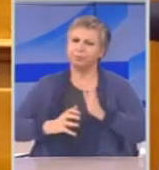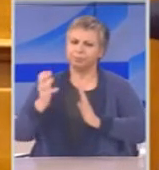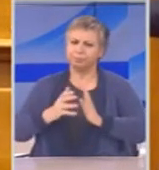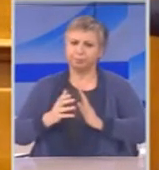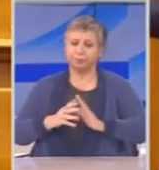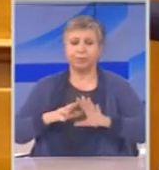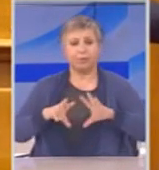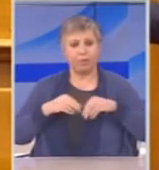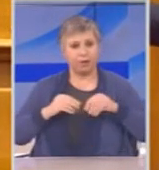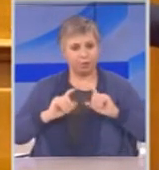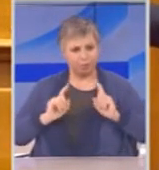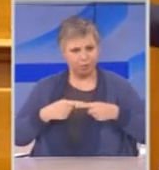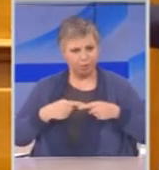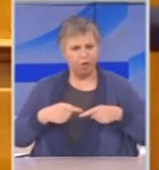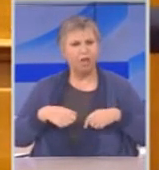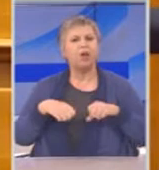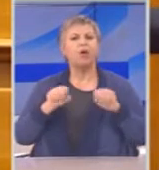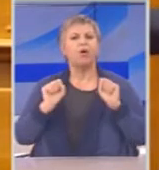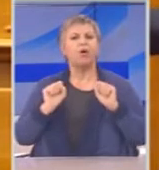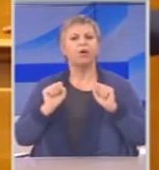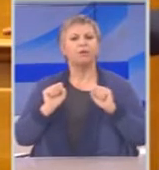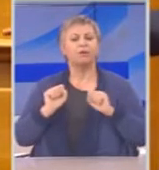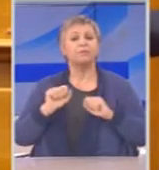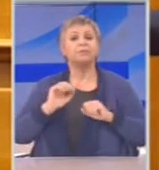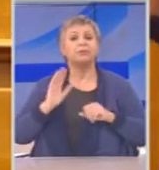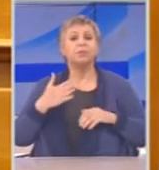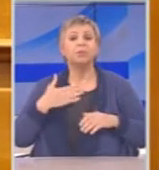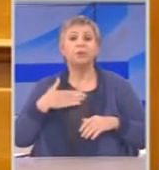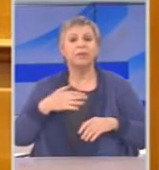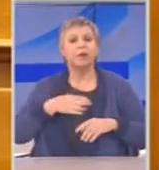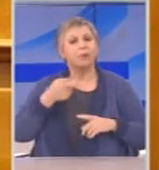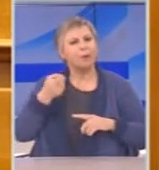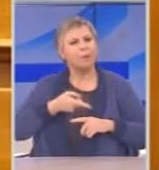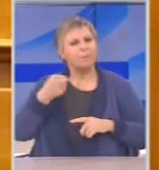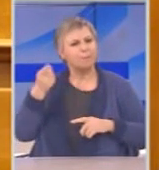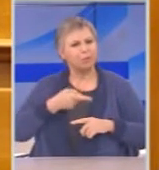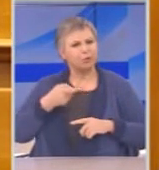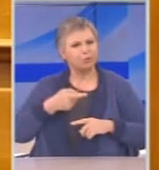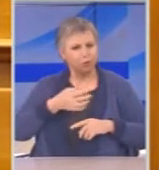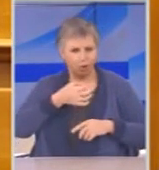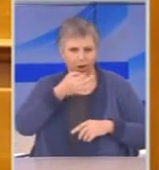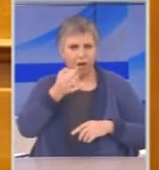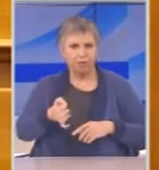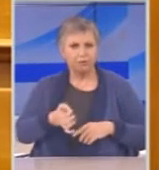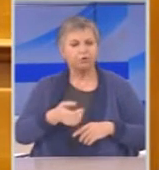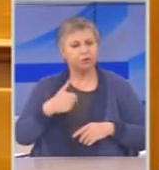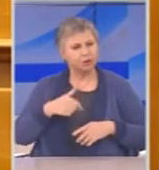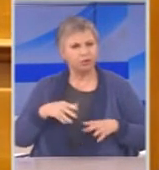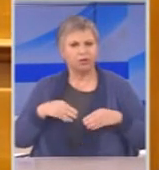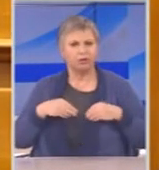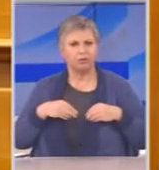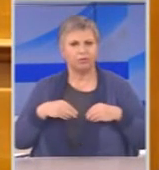ΓΡΑΕ την περίοδο του κυρίου Παπαδονίου ήταν ο πρώην Πρόεδρος της Λαχαναγοράς της Αθήνας.